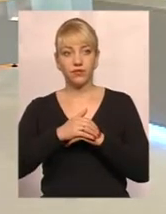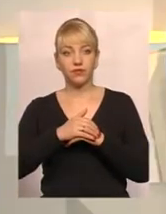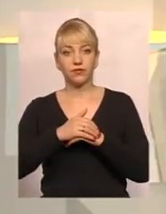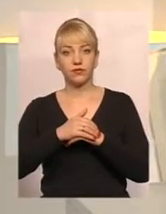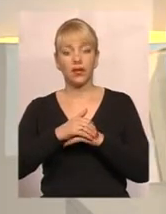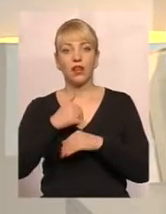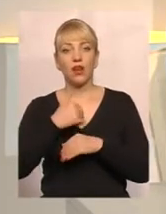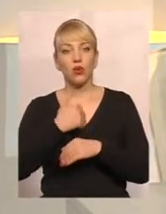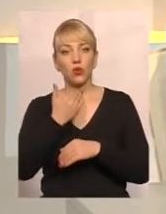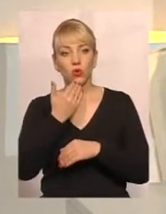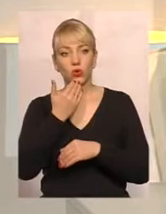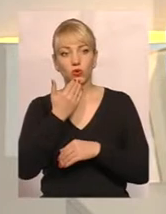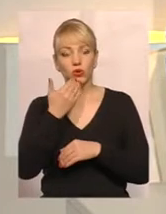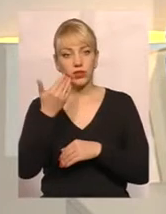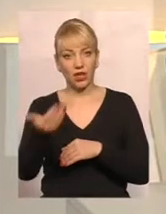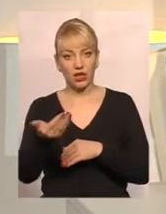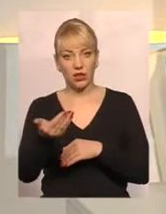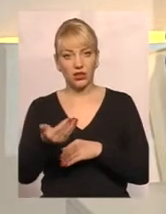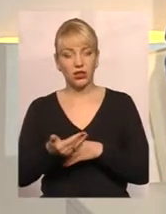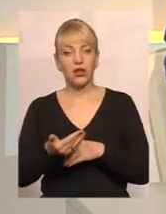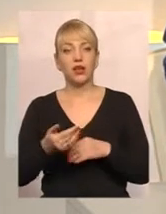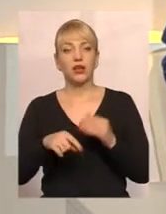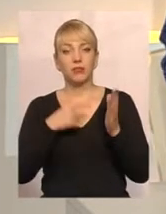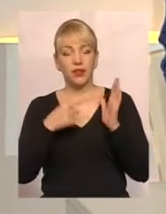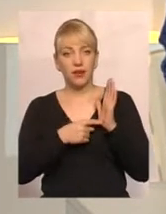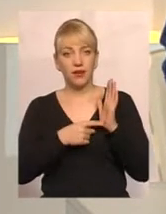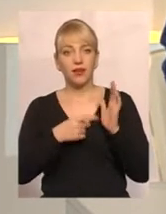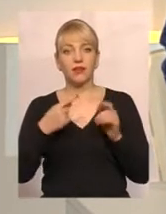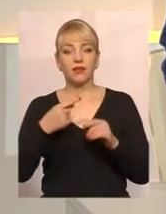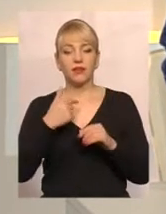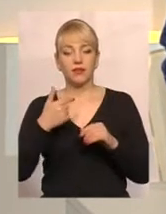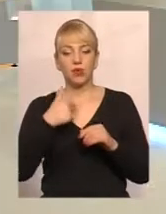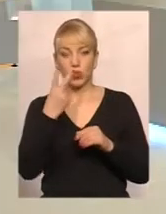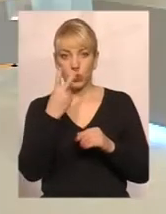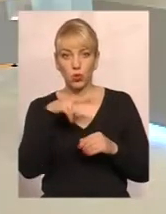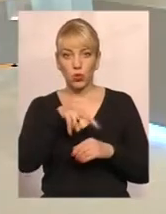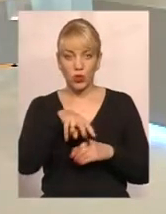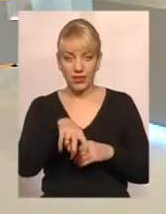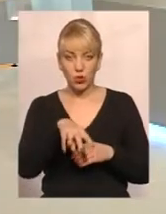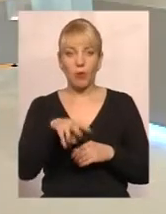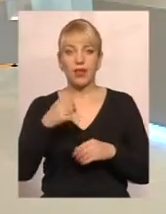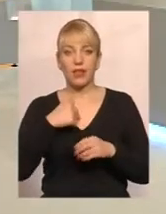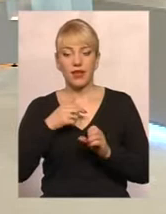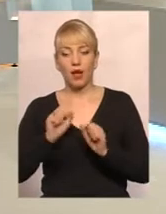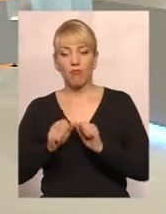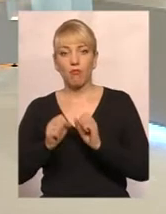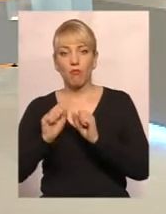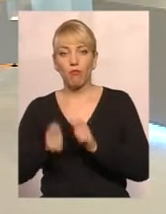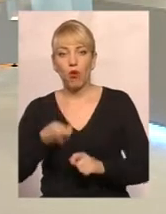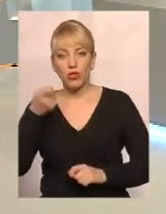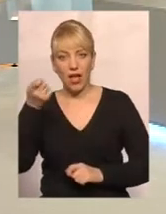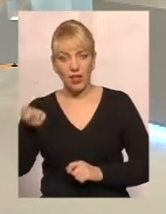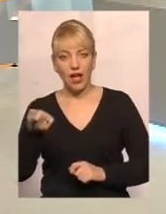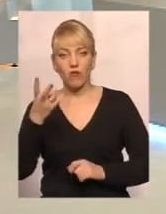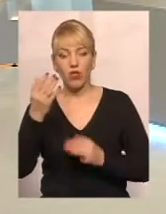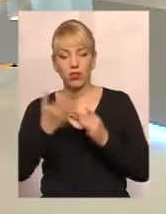Я хочу задати таке питання. 2 листопада я подала заяву на субсидію і, звісно,